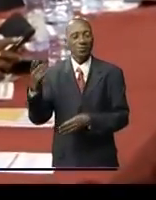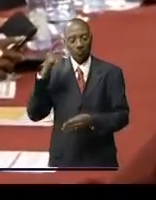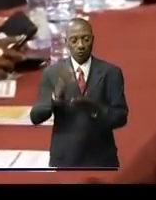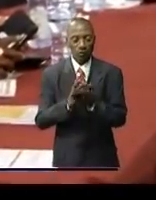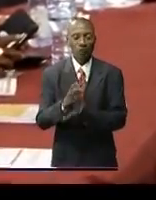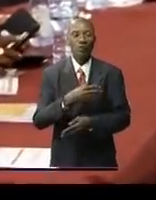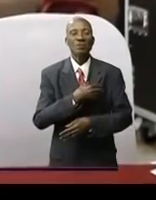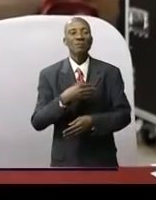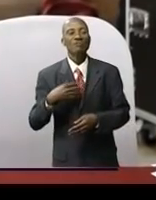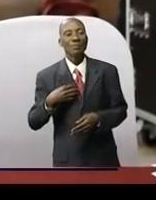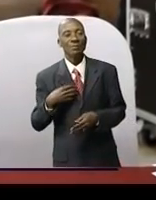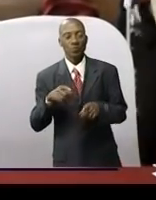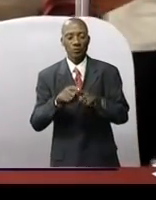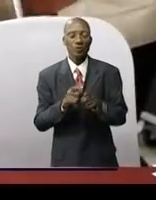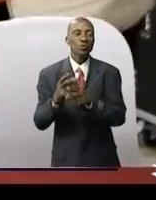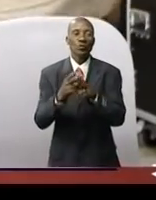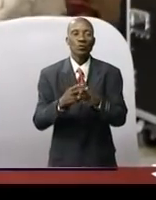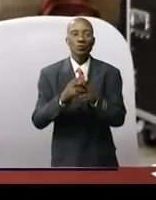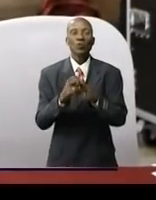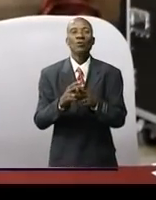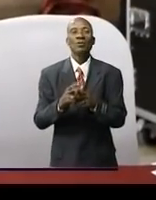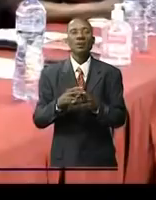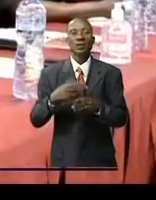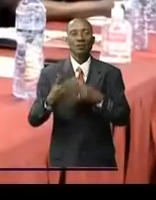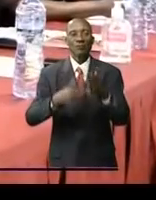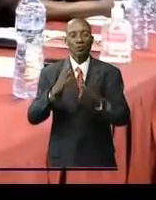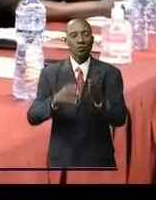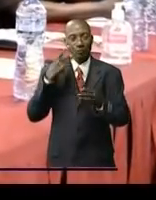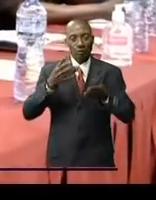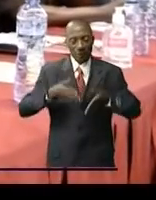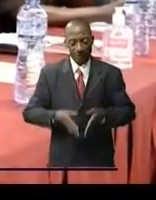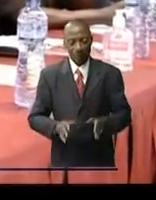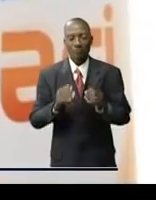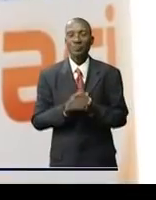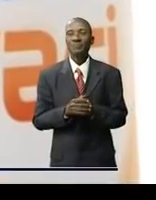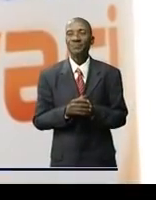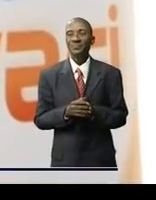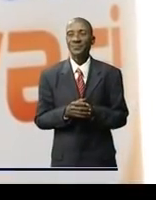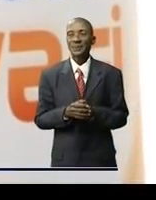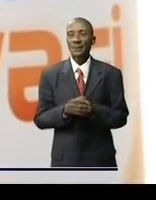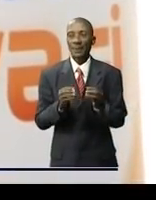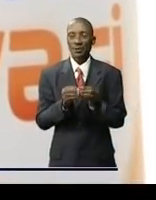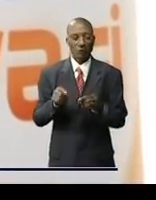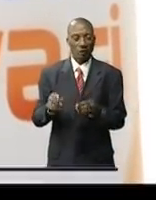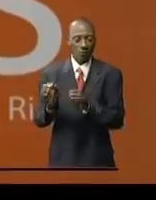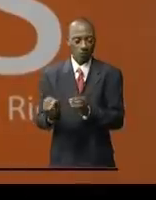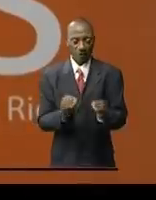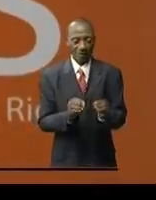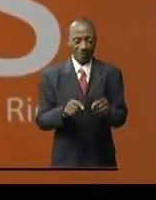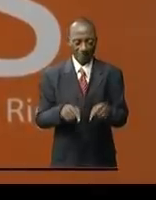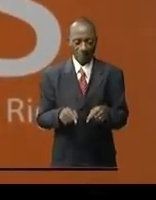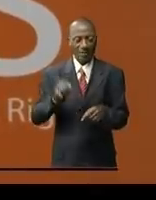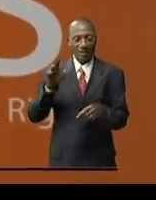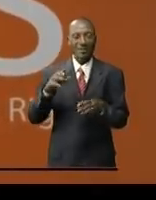et au contrôle des fonctions des reproductions Cet atelier organisé à Kinshasa avec l'appui de l'organisation internationale PASSE